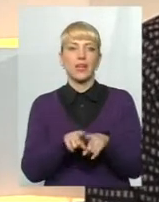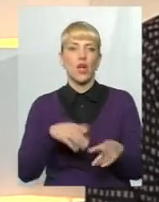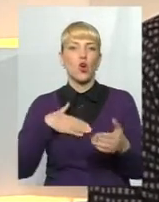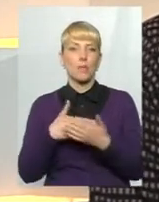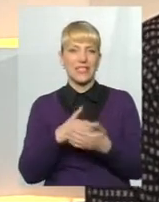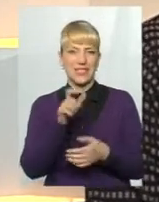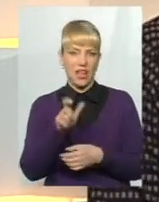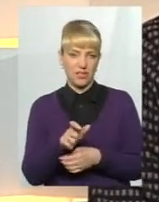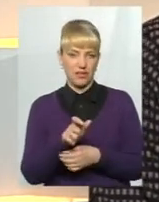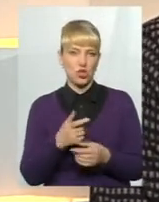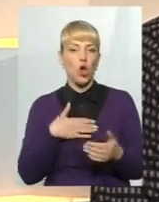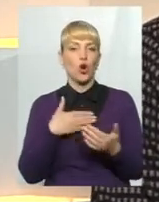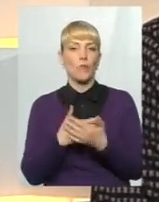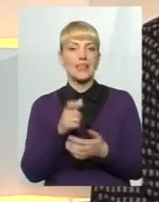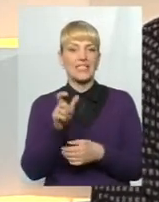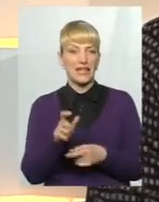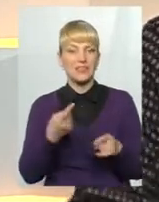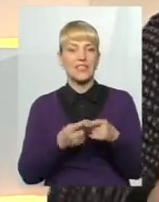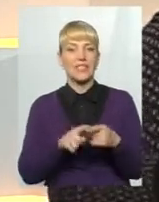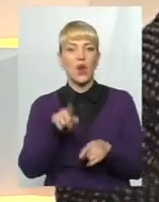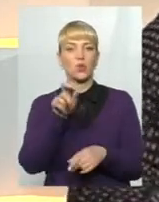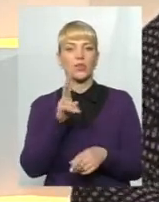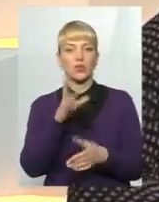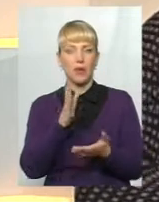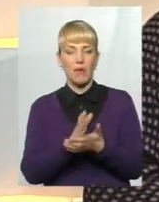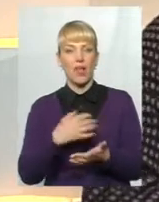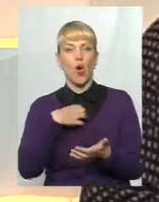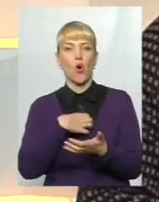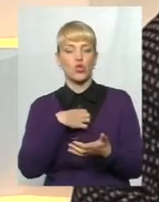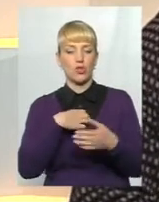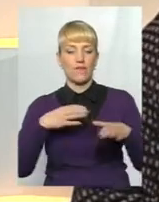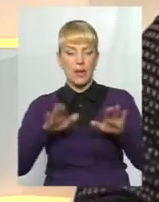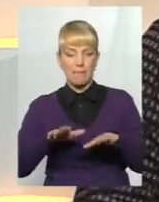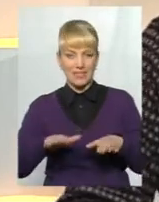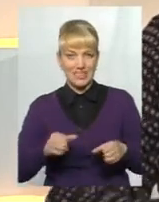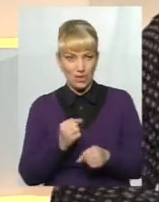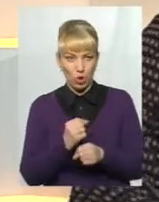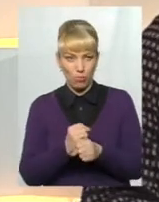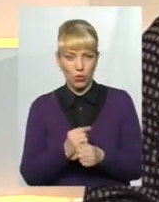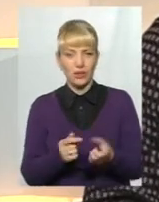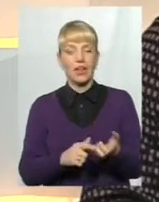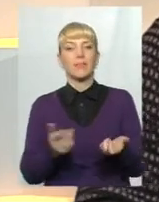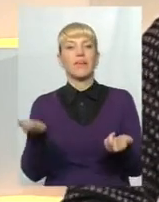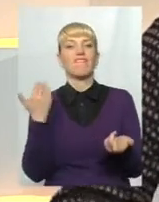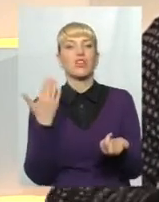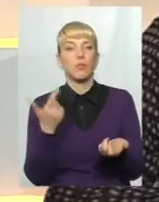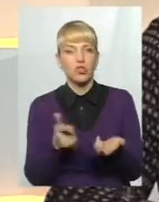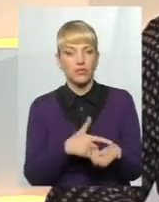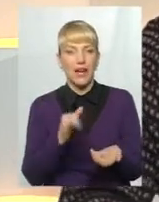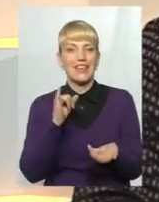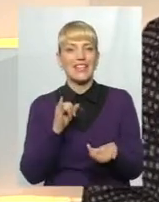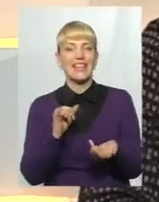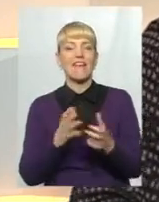активіст? Громадський активіст – це людина, яка має основне місце роботи, відпочиває та